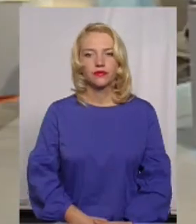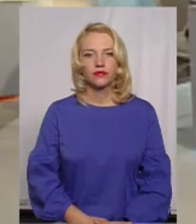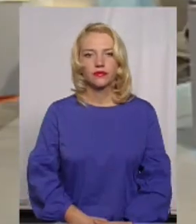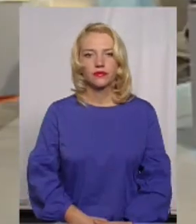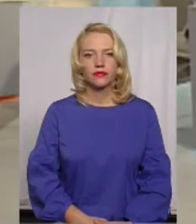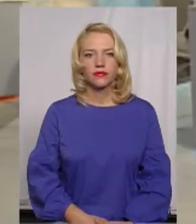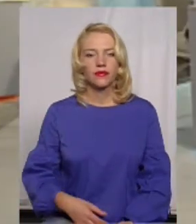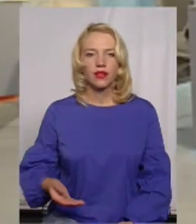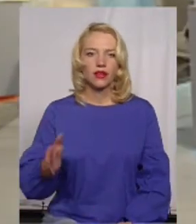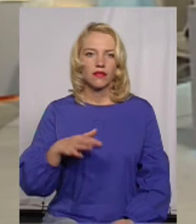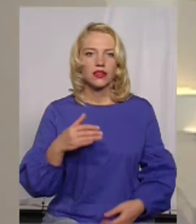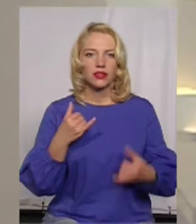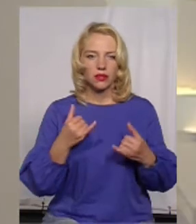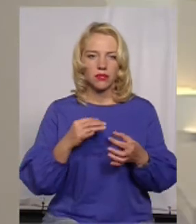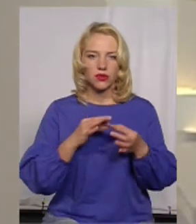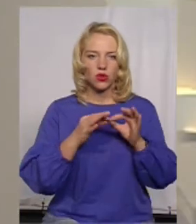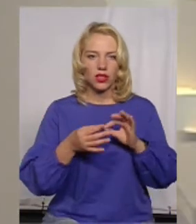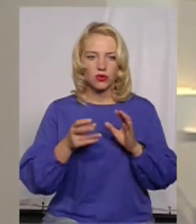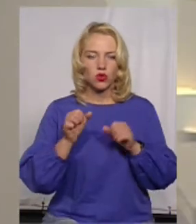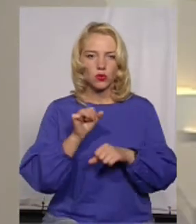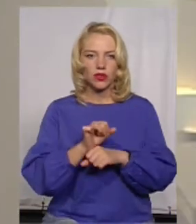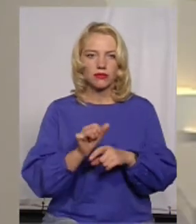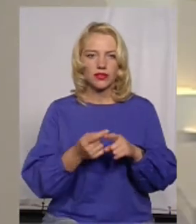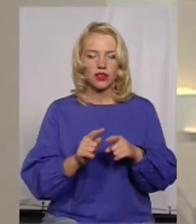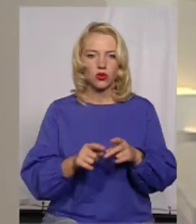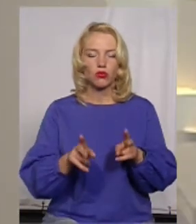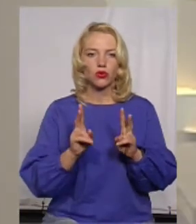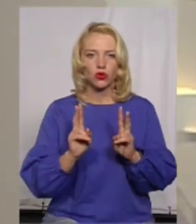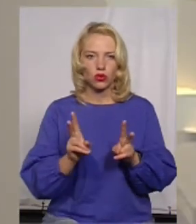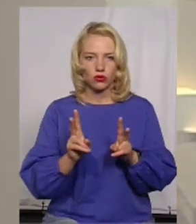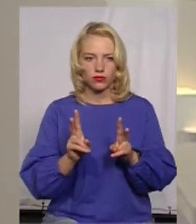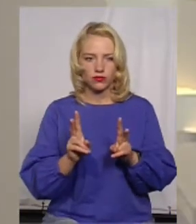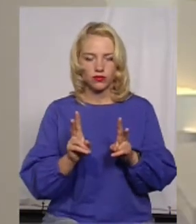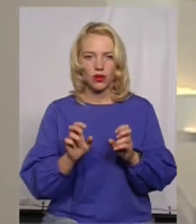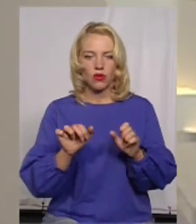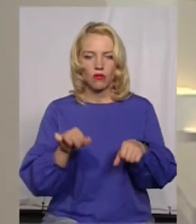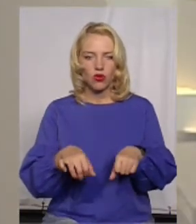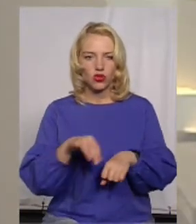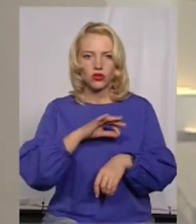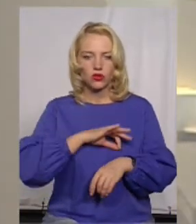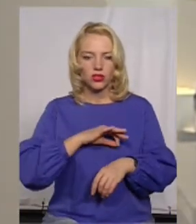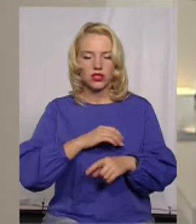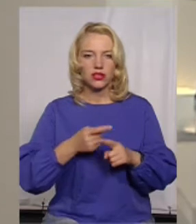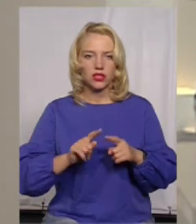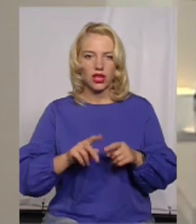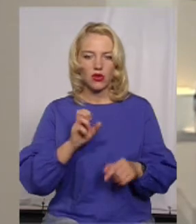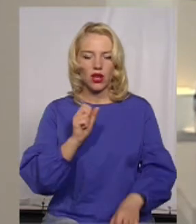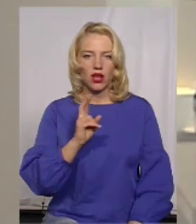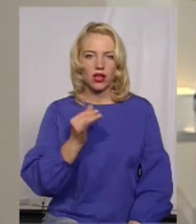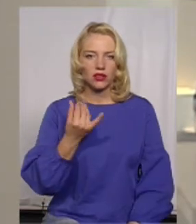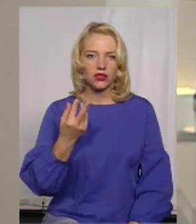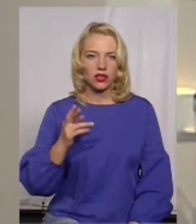Давайте тепер докладніше зупинимося на тому, хто може скористатися цією акцією.